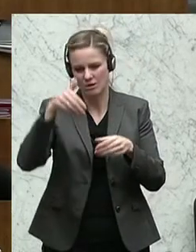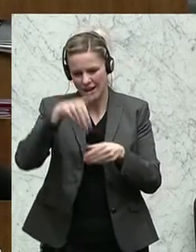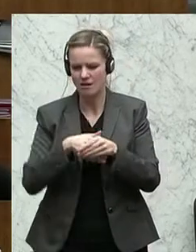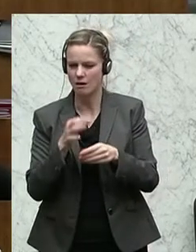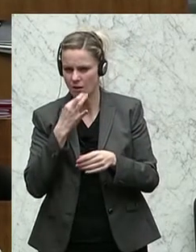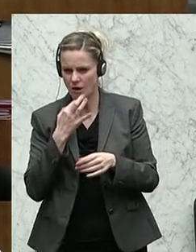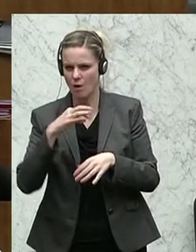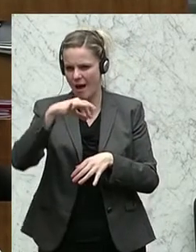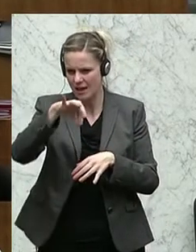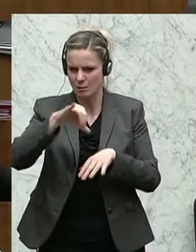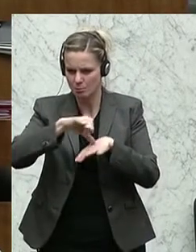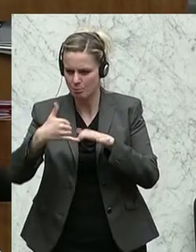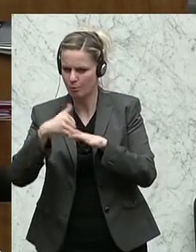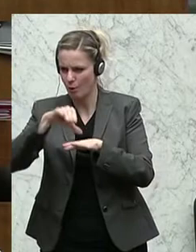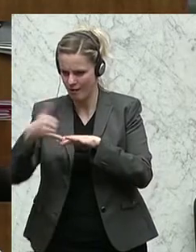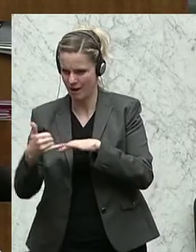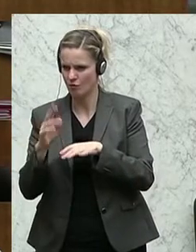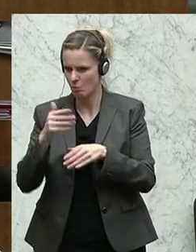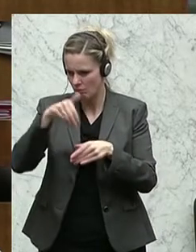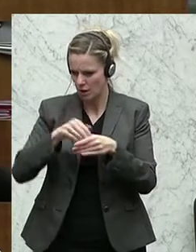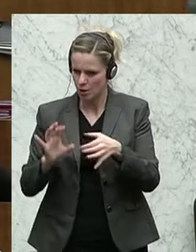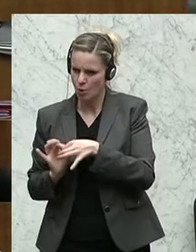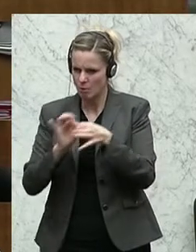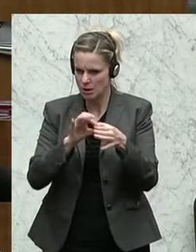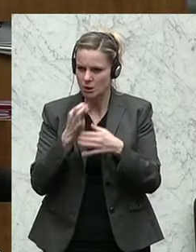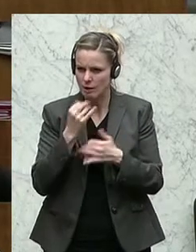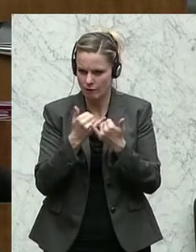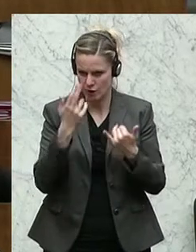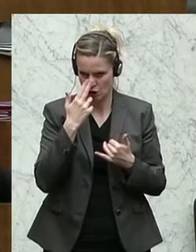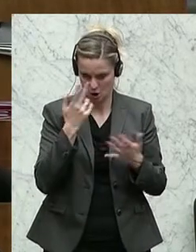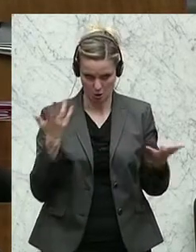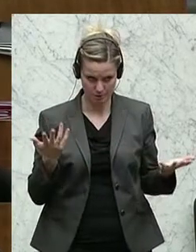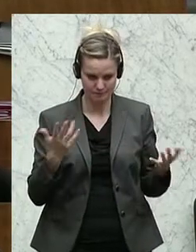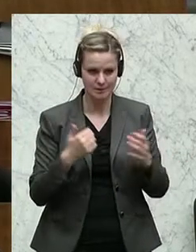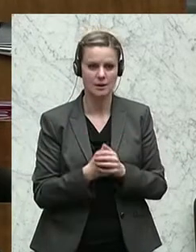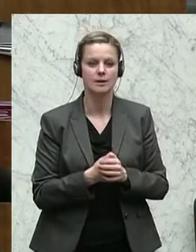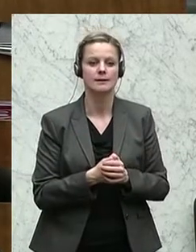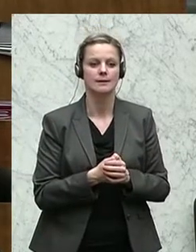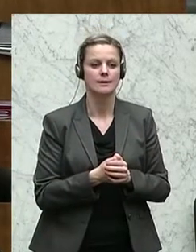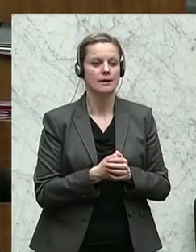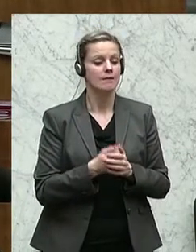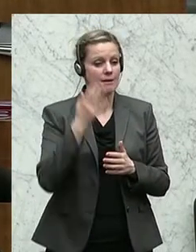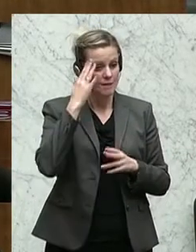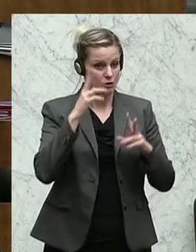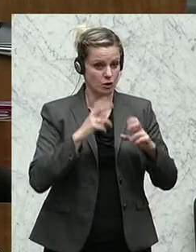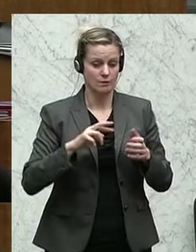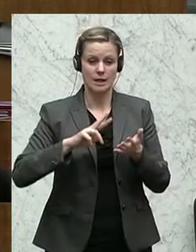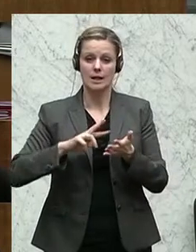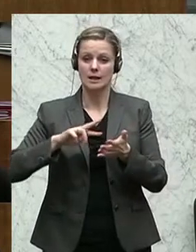die diese Kooperation mit Leben erfüllen. Vielleicht kann man im Rahmen dieser wissenschaftlich-technologischen